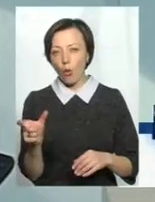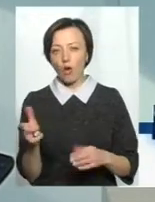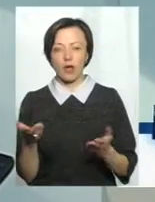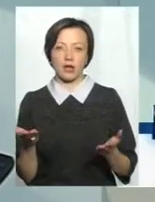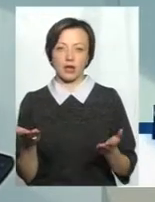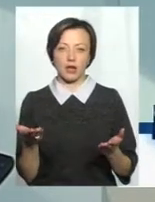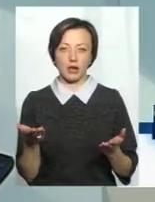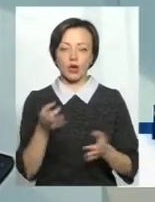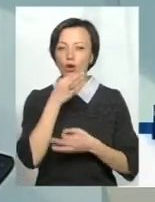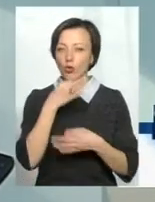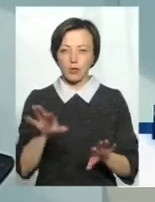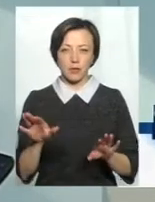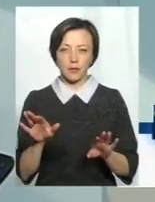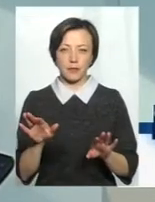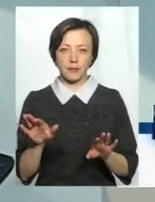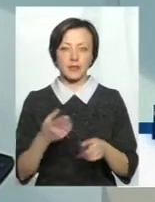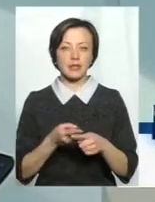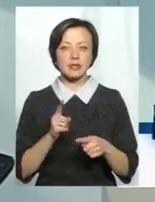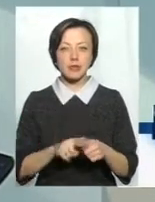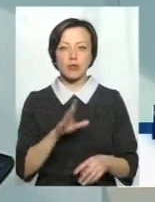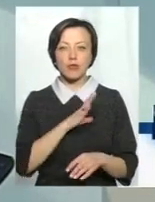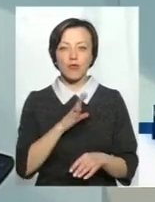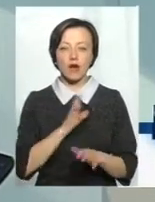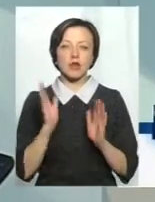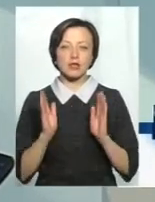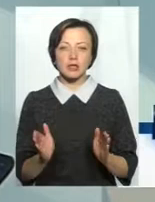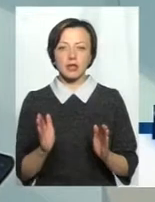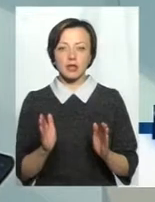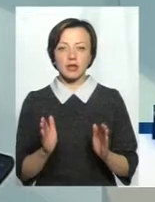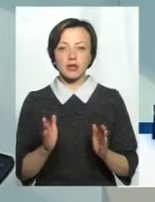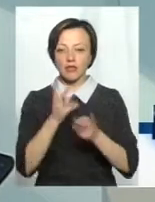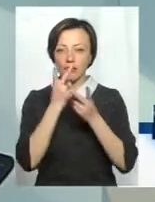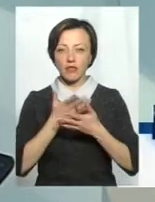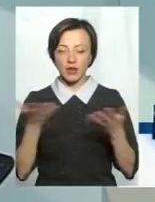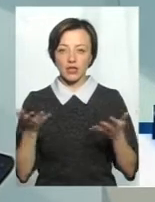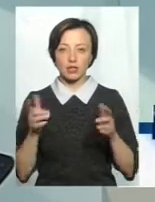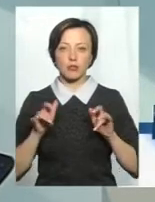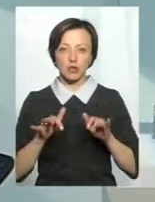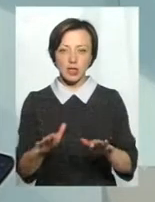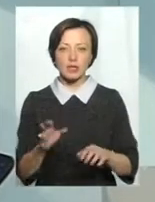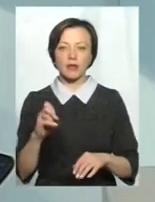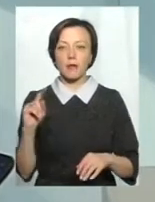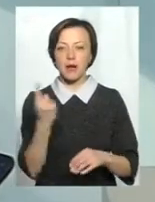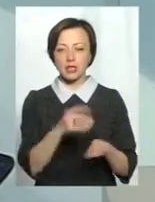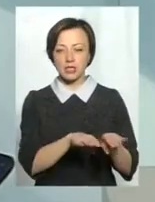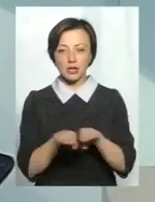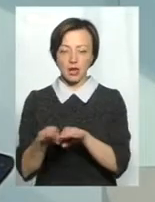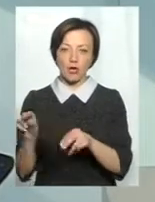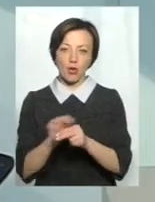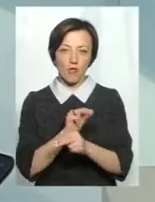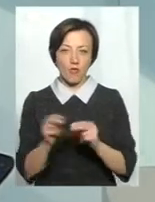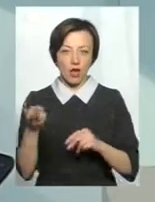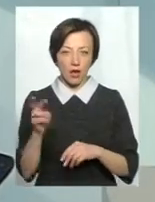любий подразник. Але це буває тільки в виражених процесах і на першій стадії лікування.